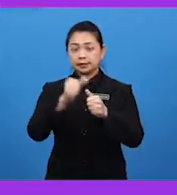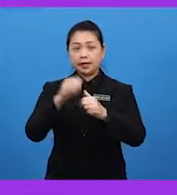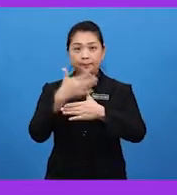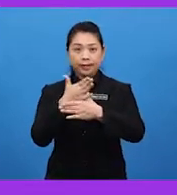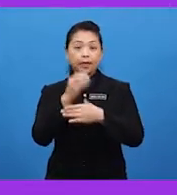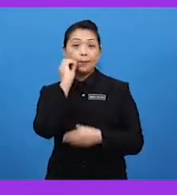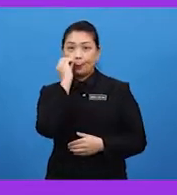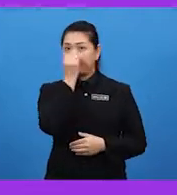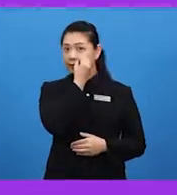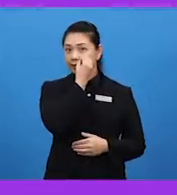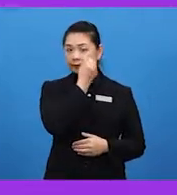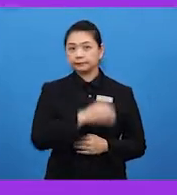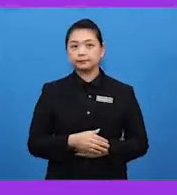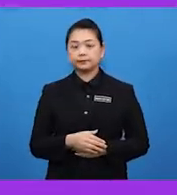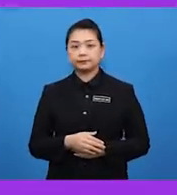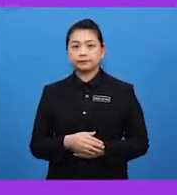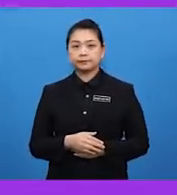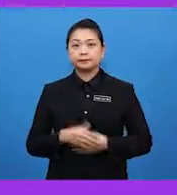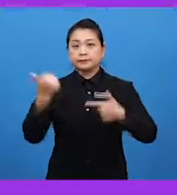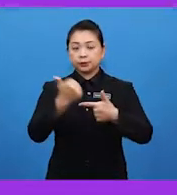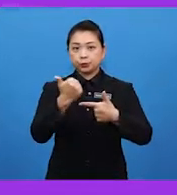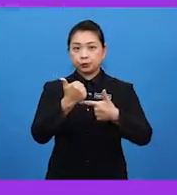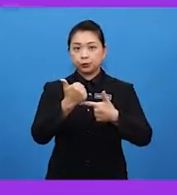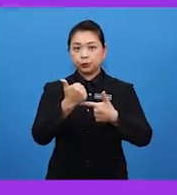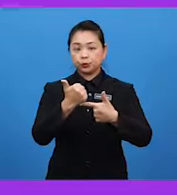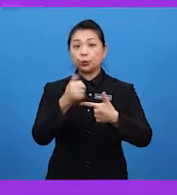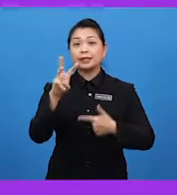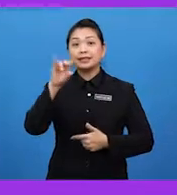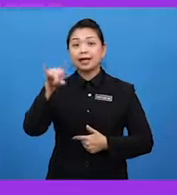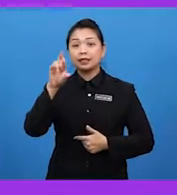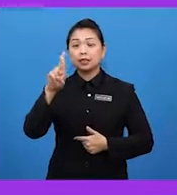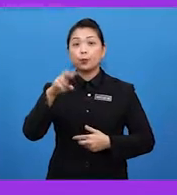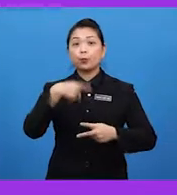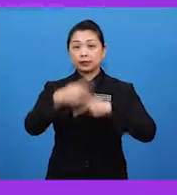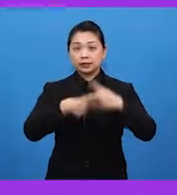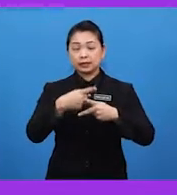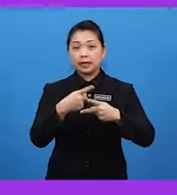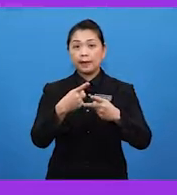bunga. Kedua, mewajarkan proses pendebungan.